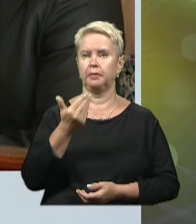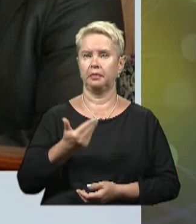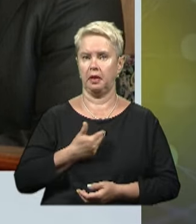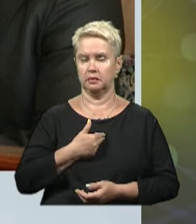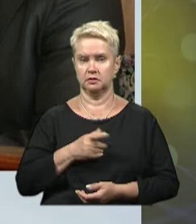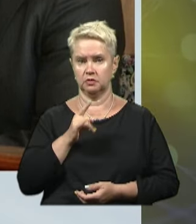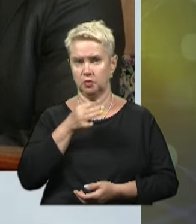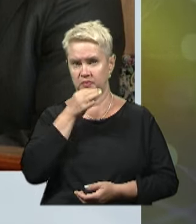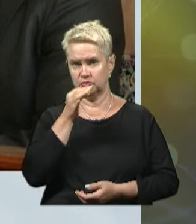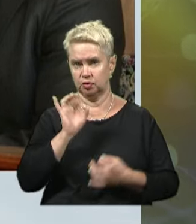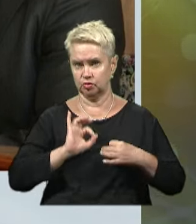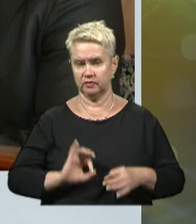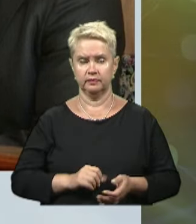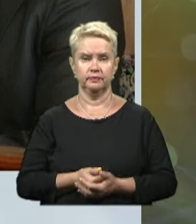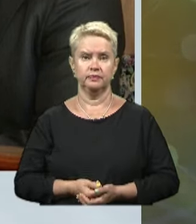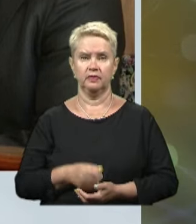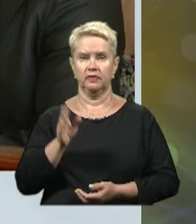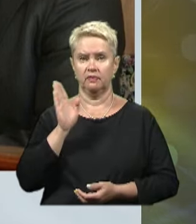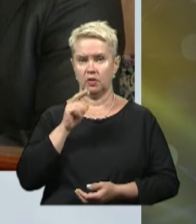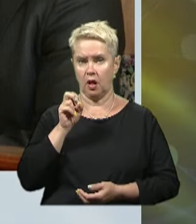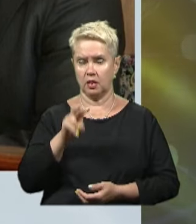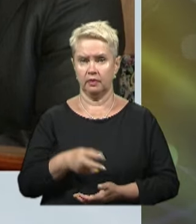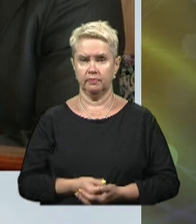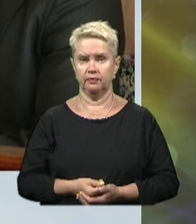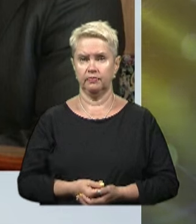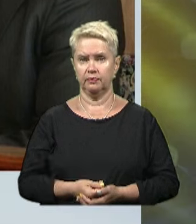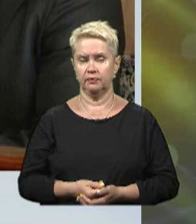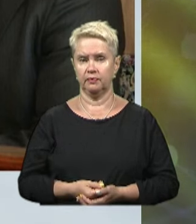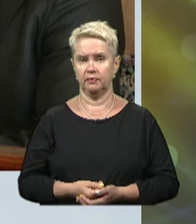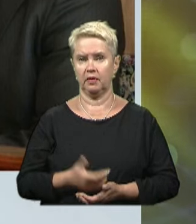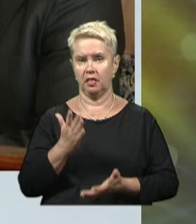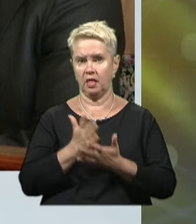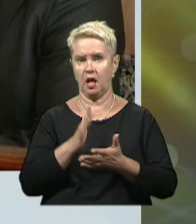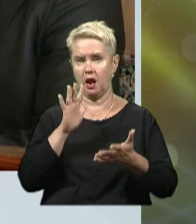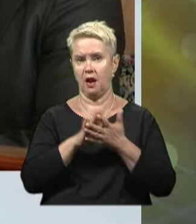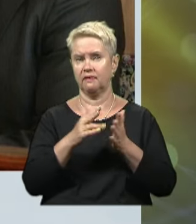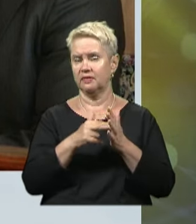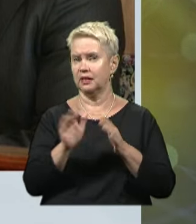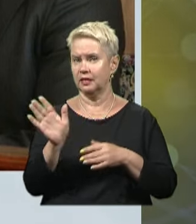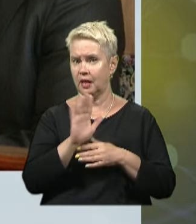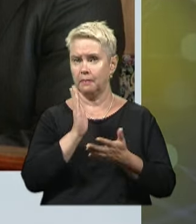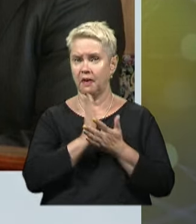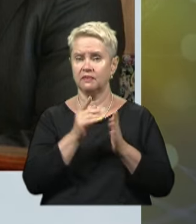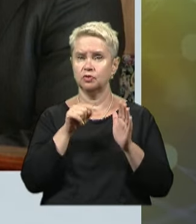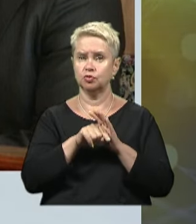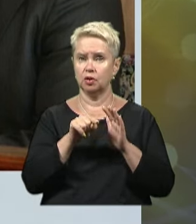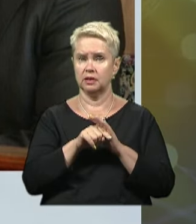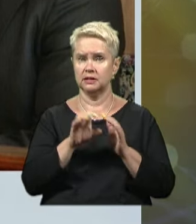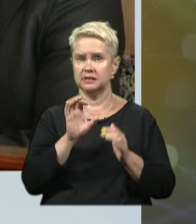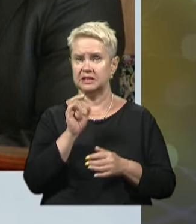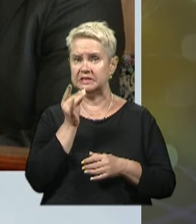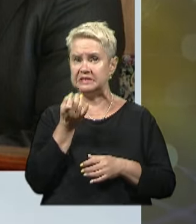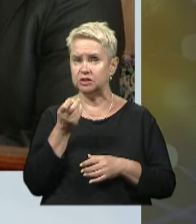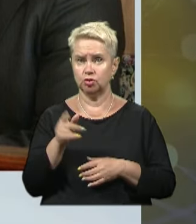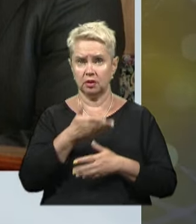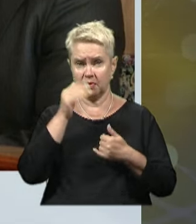Спитати мене, звертатись до прислужби. А скажіть, будь ласка... Я графікую відключення електроенергії. Ні-ні-ні, мається на увазі, що з січня в них